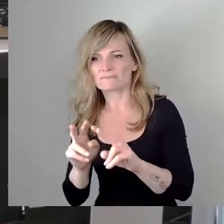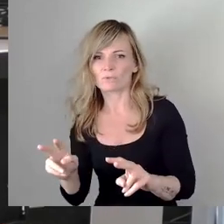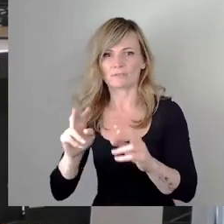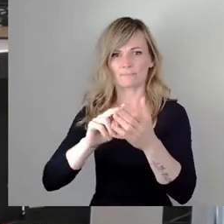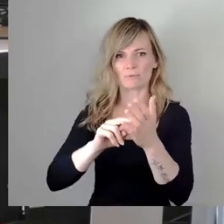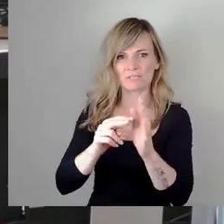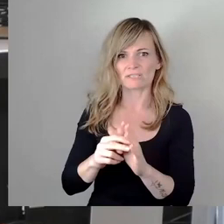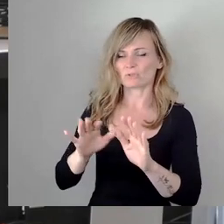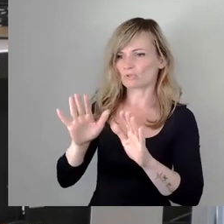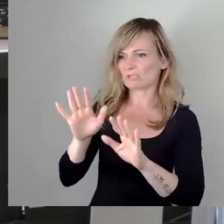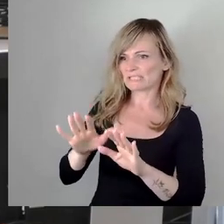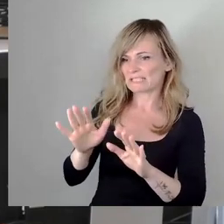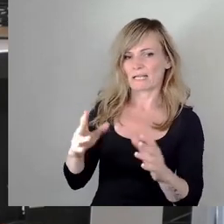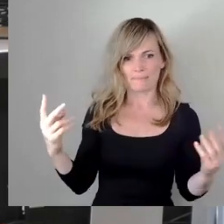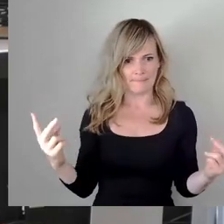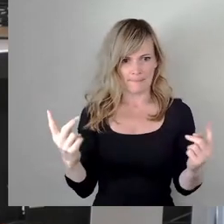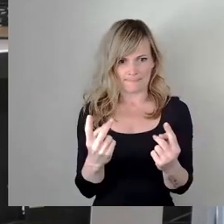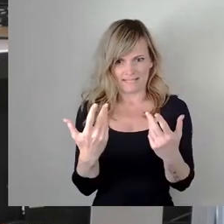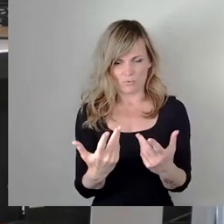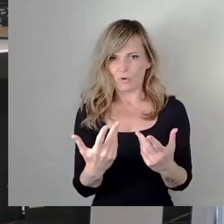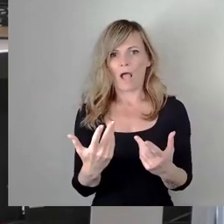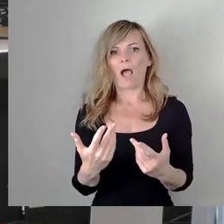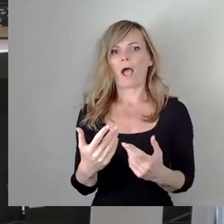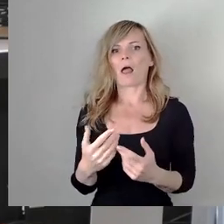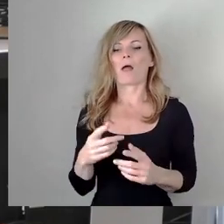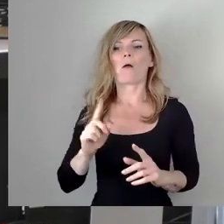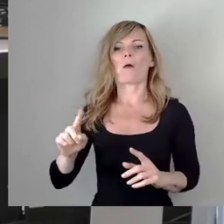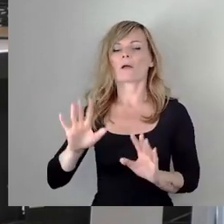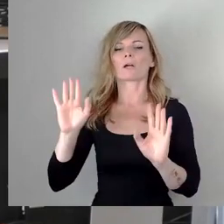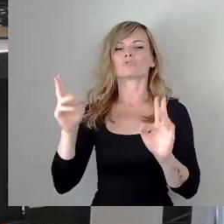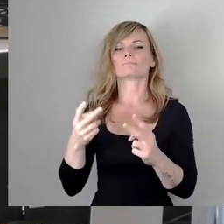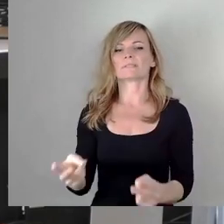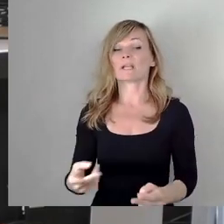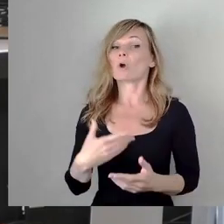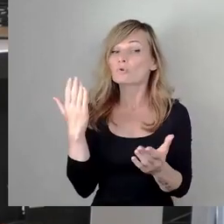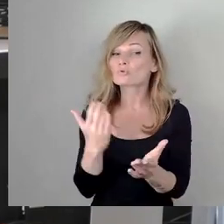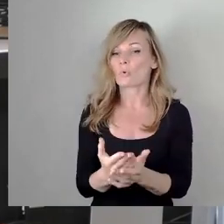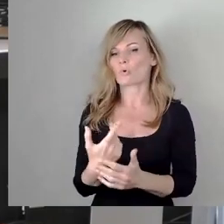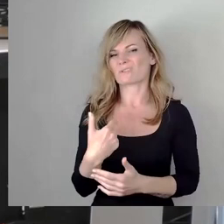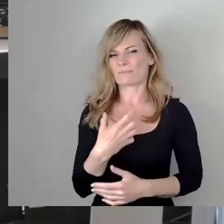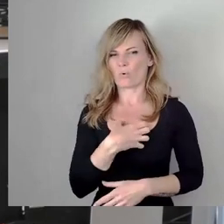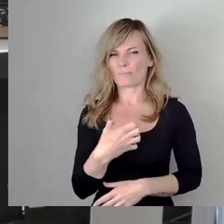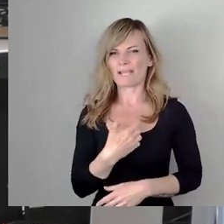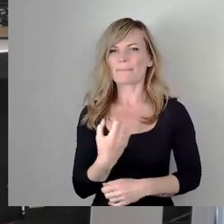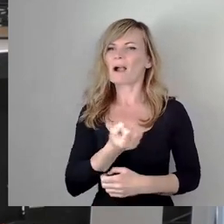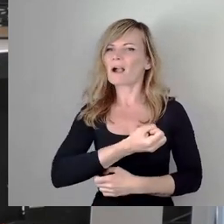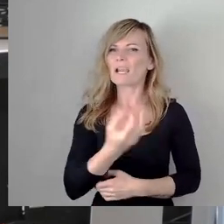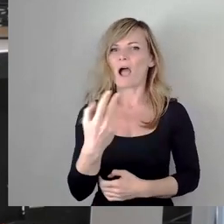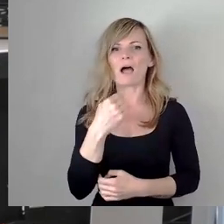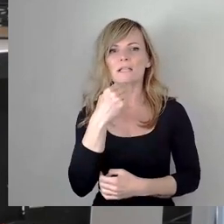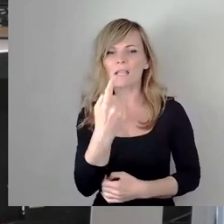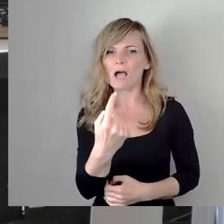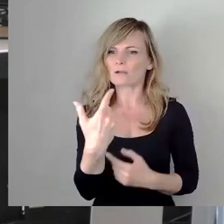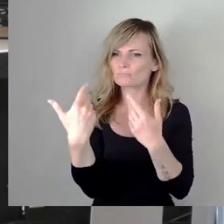einfach nicht wahrhaben. Es scheitert sogar schon daran, überhaupt das Problem klar beim Namen zu nennen. Wir in Dresden haben nun